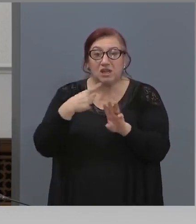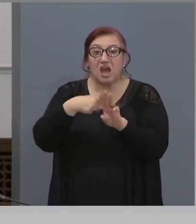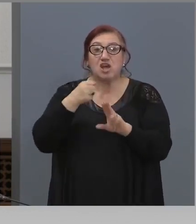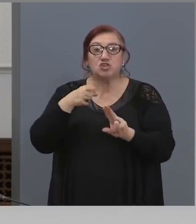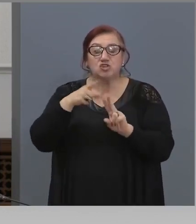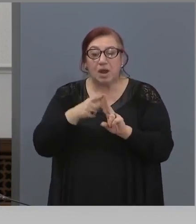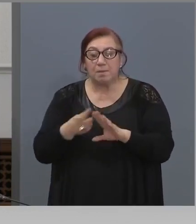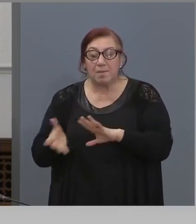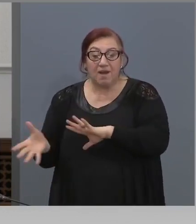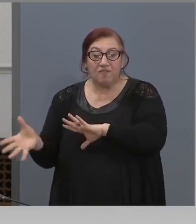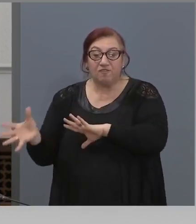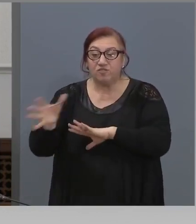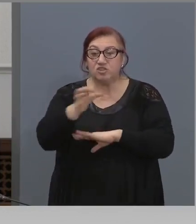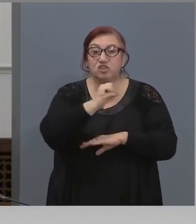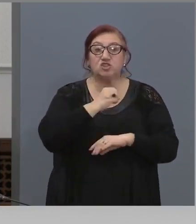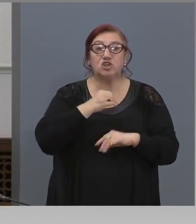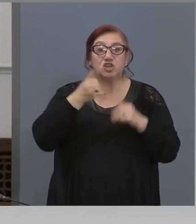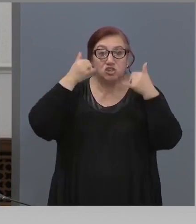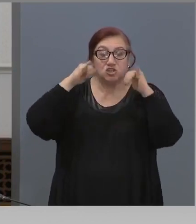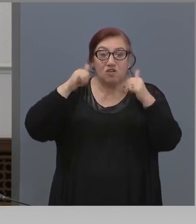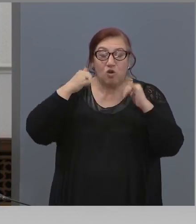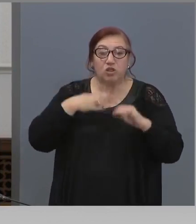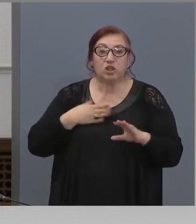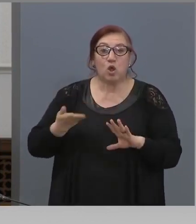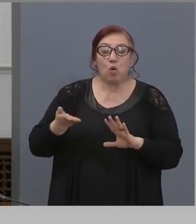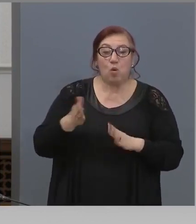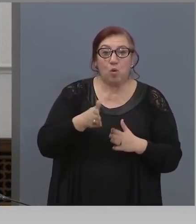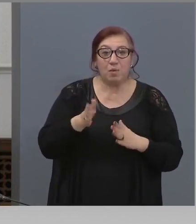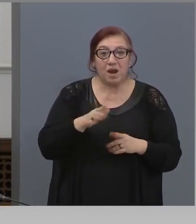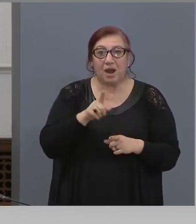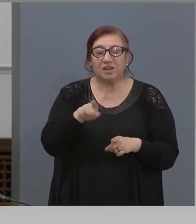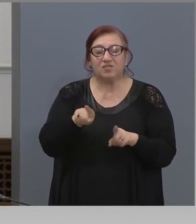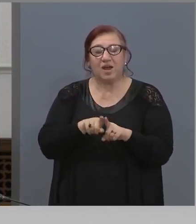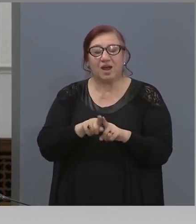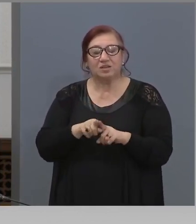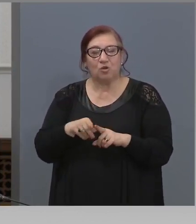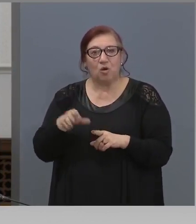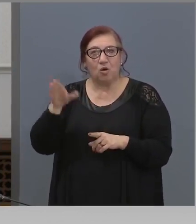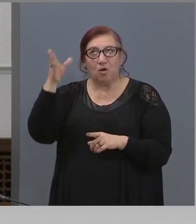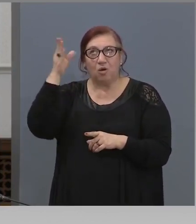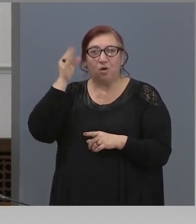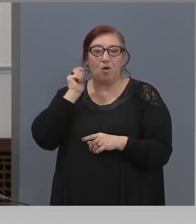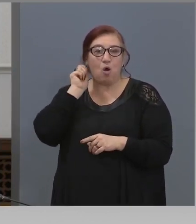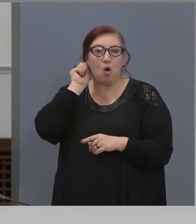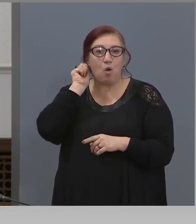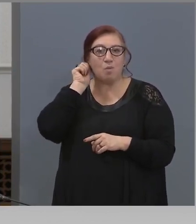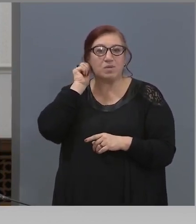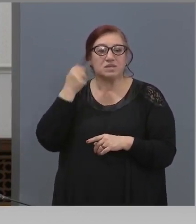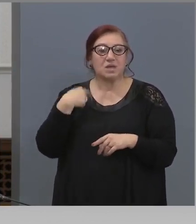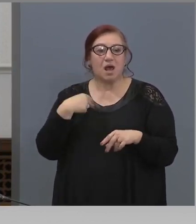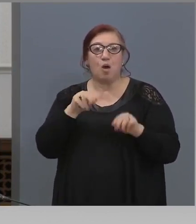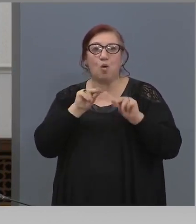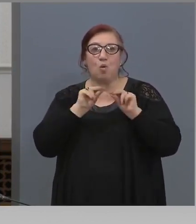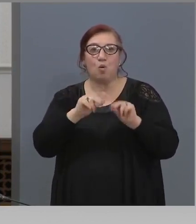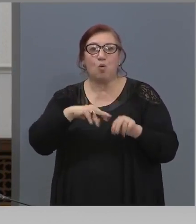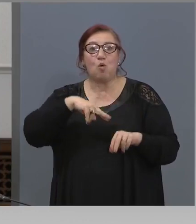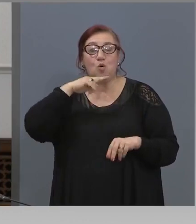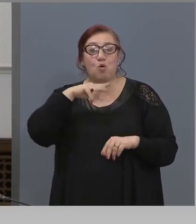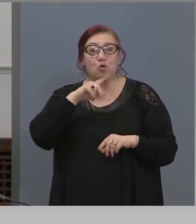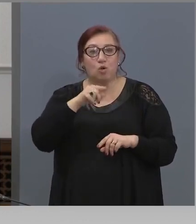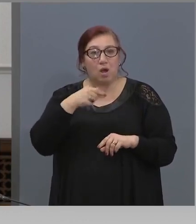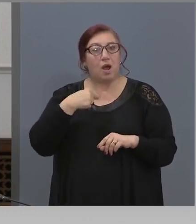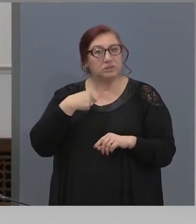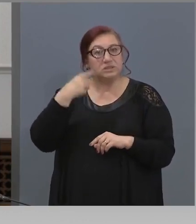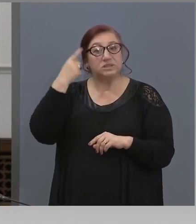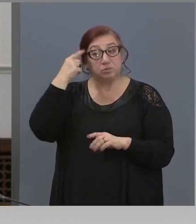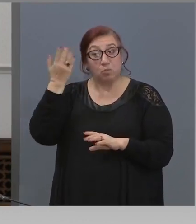животните умряха от глад. Е, това беше такъв урок, че хората просто дълго време това... Аз съм свидетел на това нещо, аз